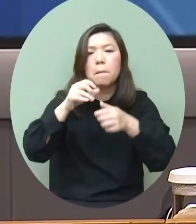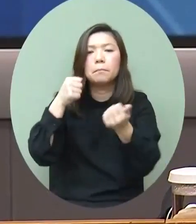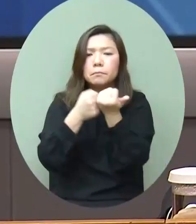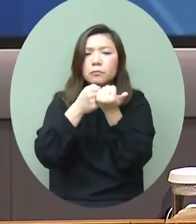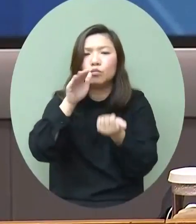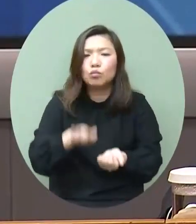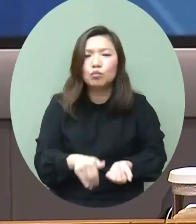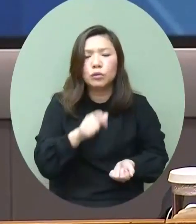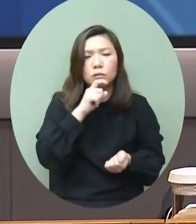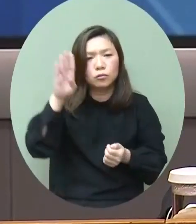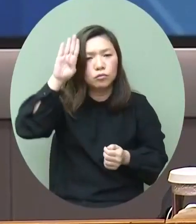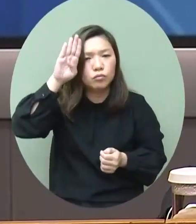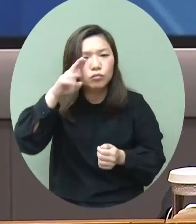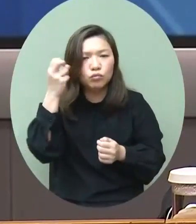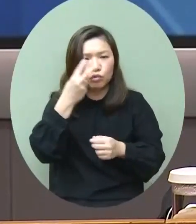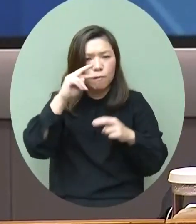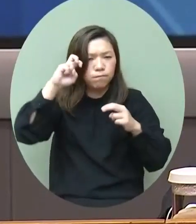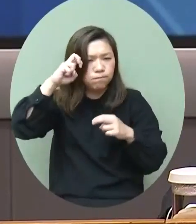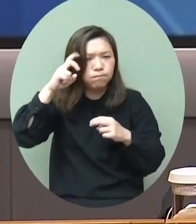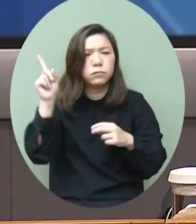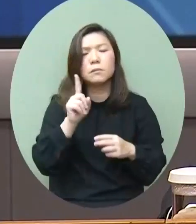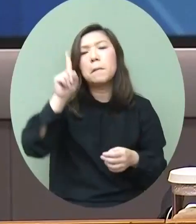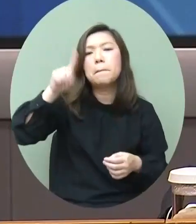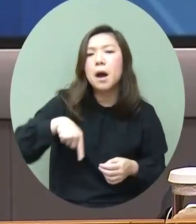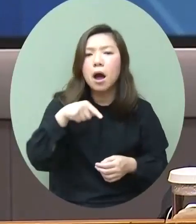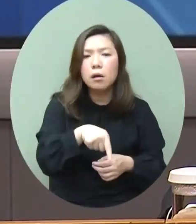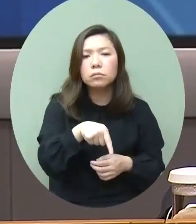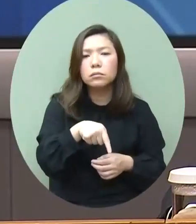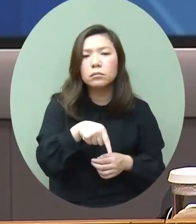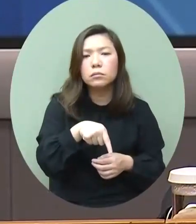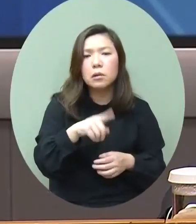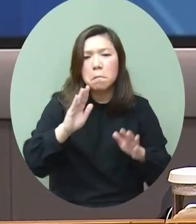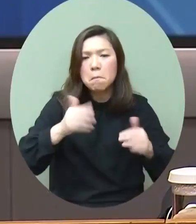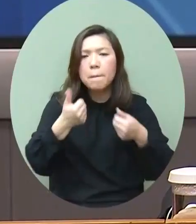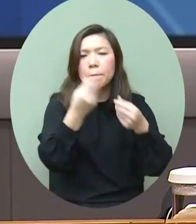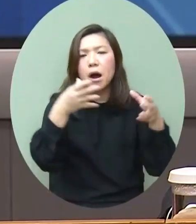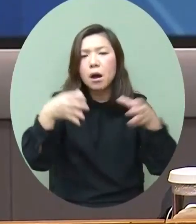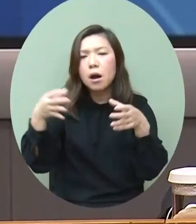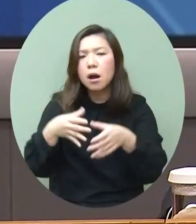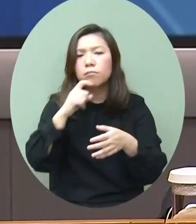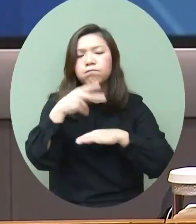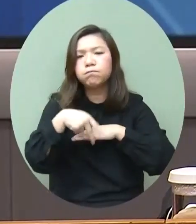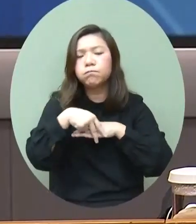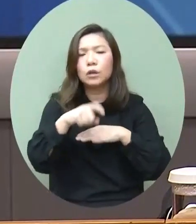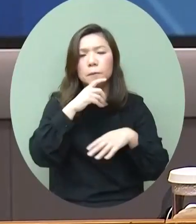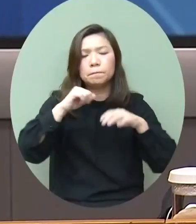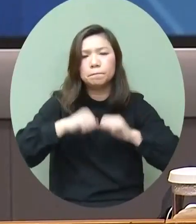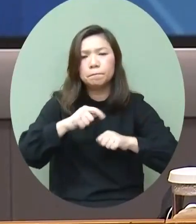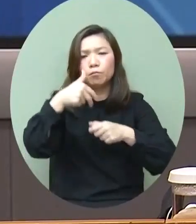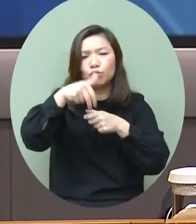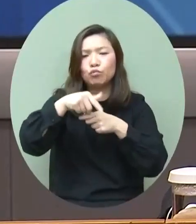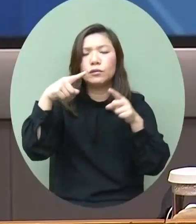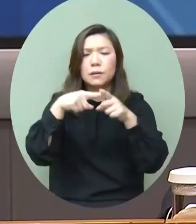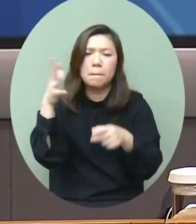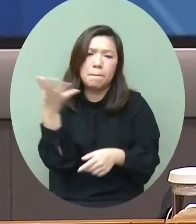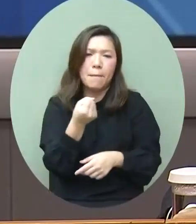也會放眼未來不斷思考和落實更多有利業界的發展措施鞏固和培育我們金融